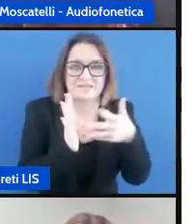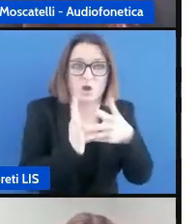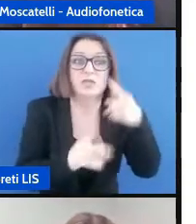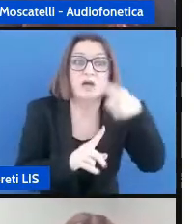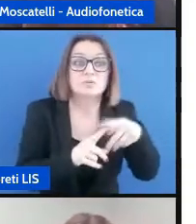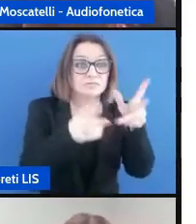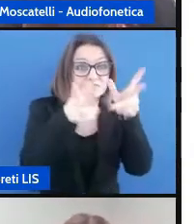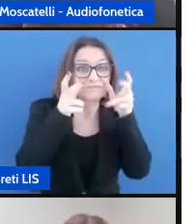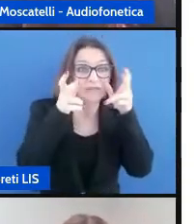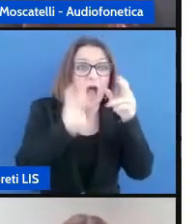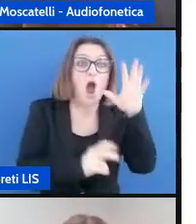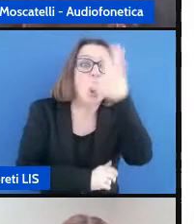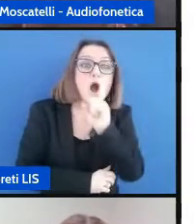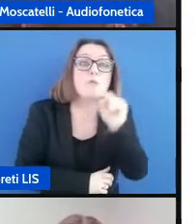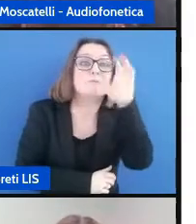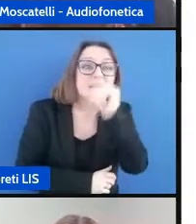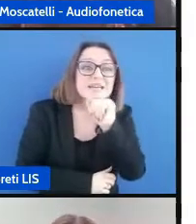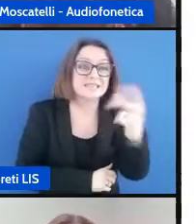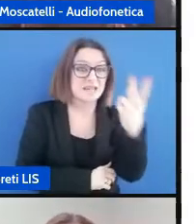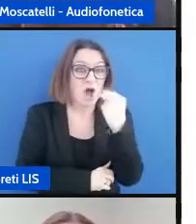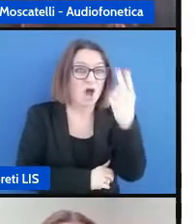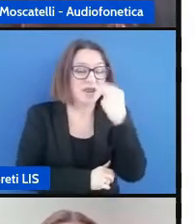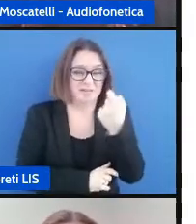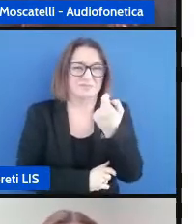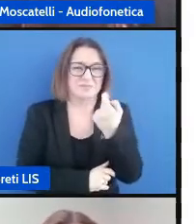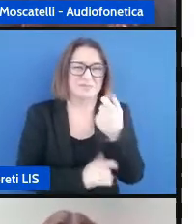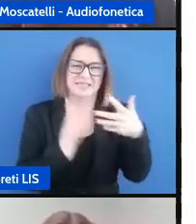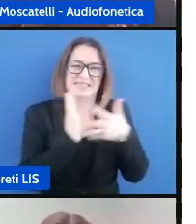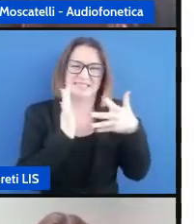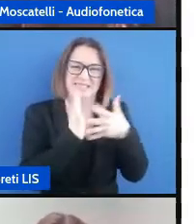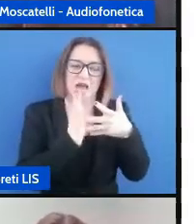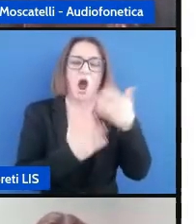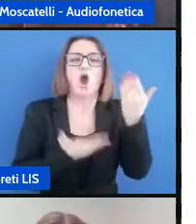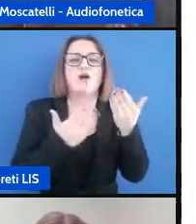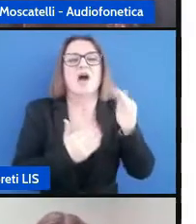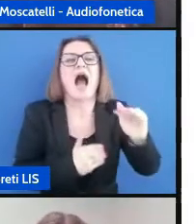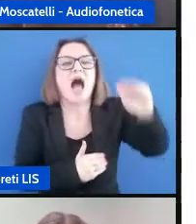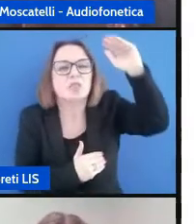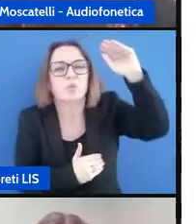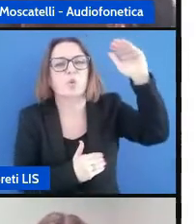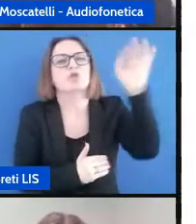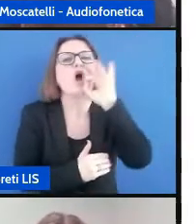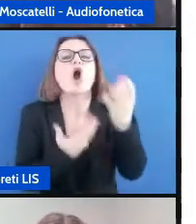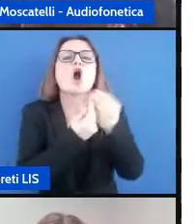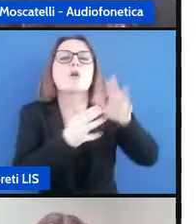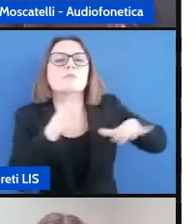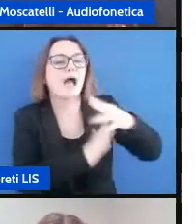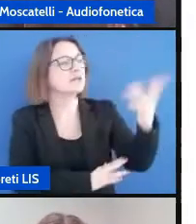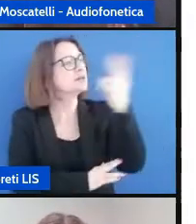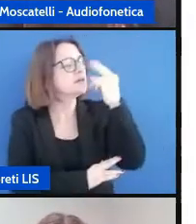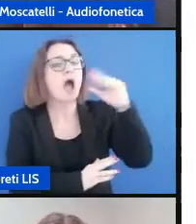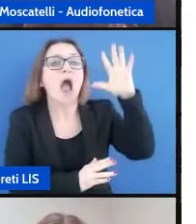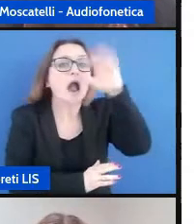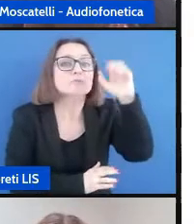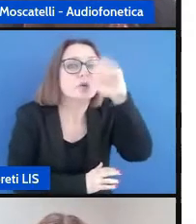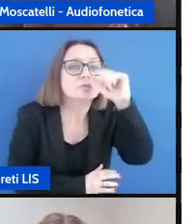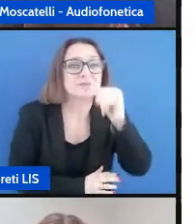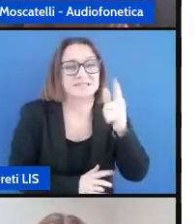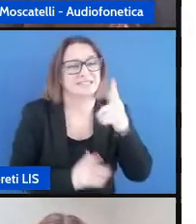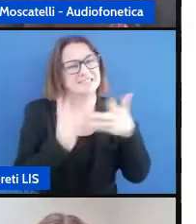rispetto alla relazione con l'adulto o con i compagni quindi